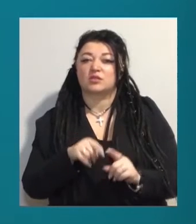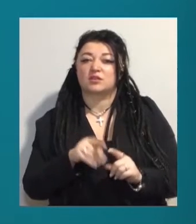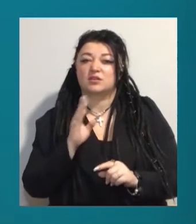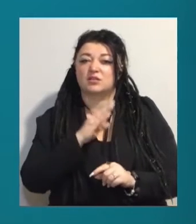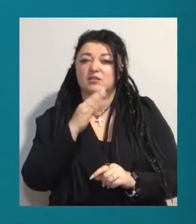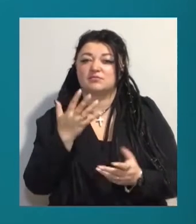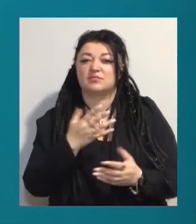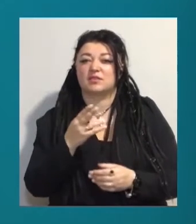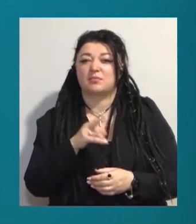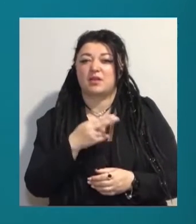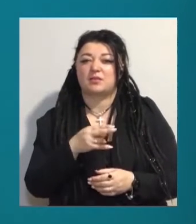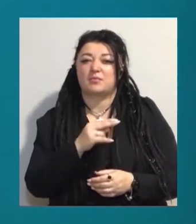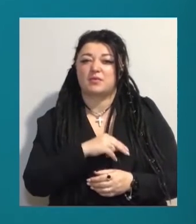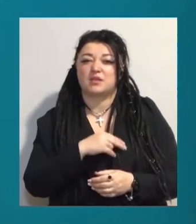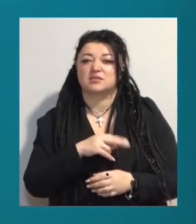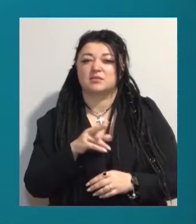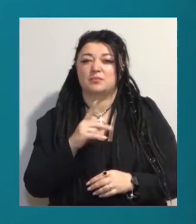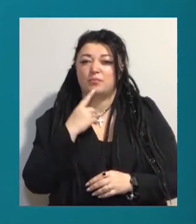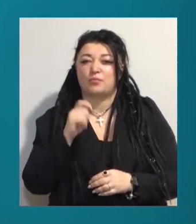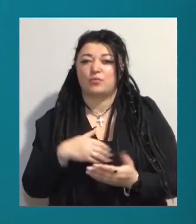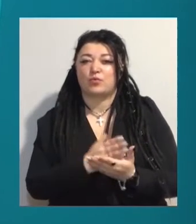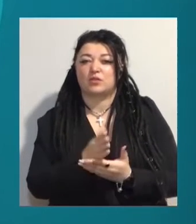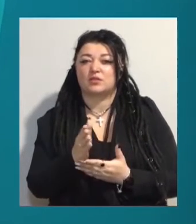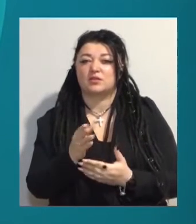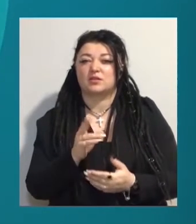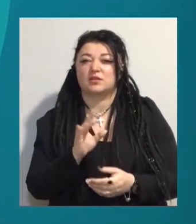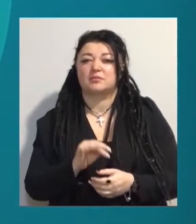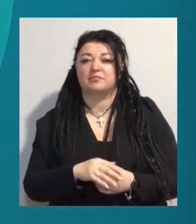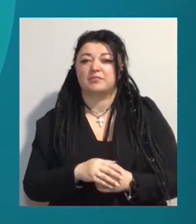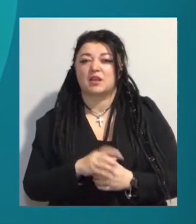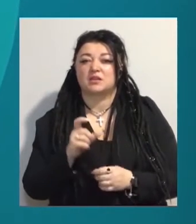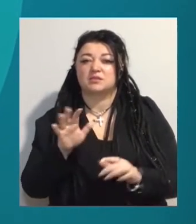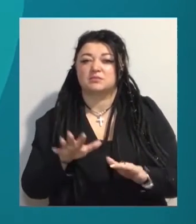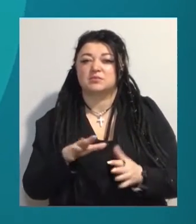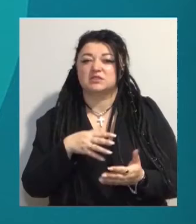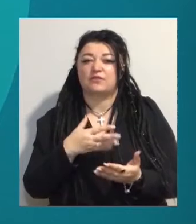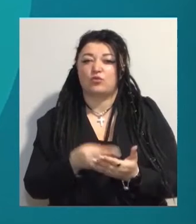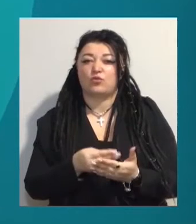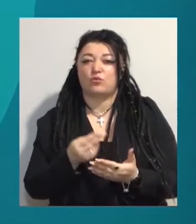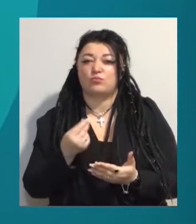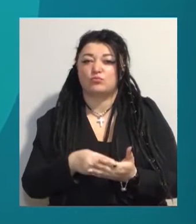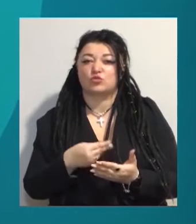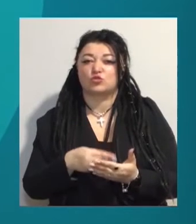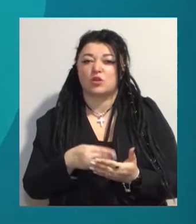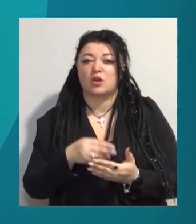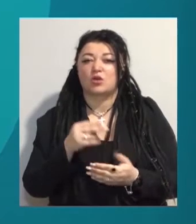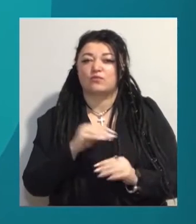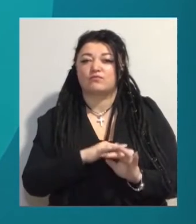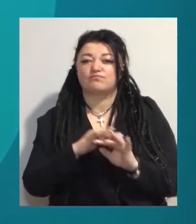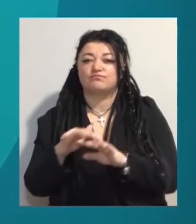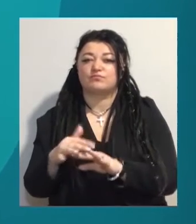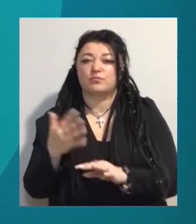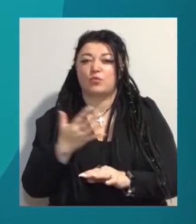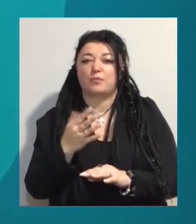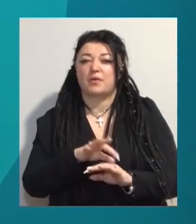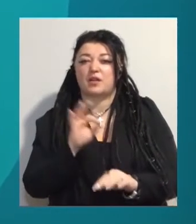та соцполітики міськради свідоцтво про смерть рідних. З місцевого бюджету та цільового фонду, на рахунок якого перераховували гроші